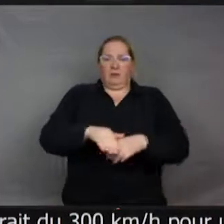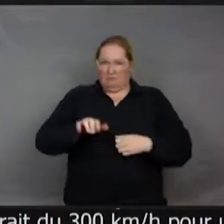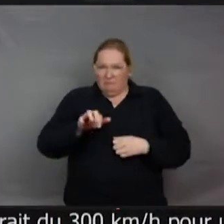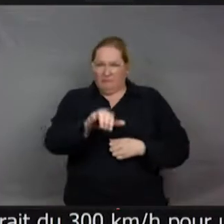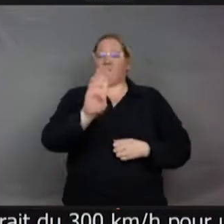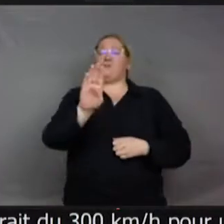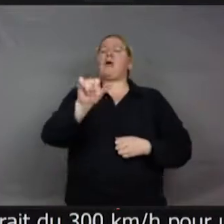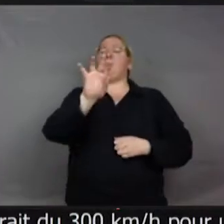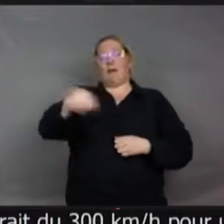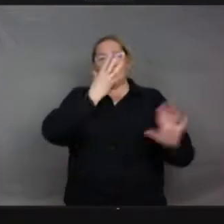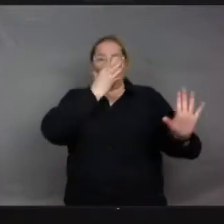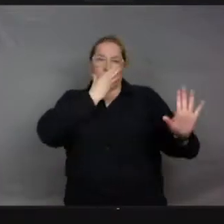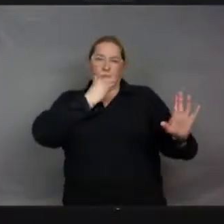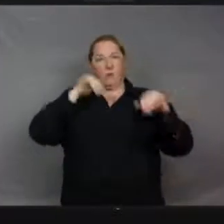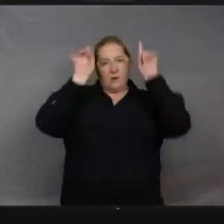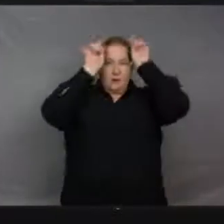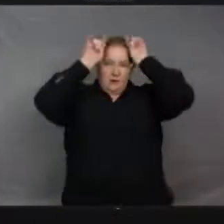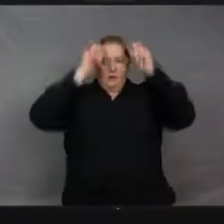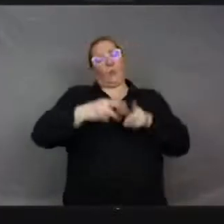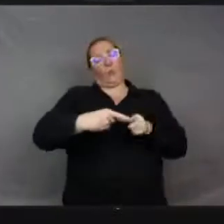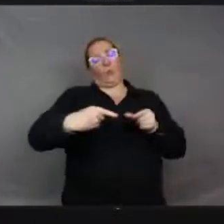c'est joli, gracieux.'est beau, la